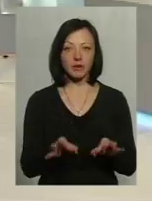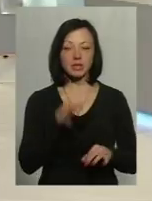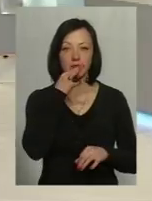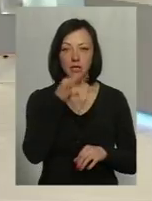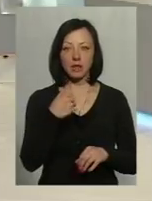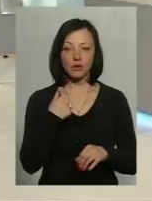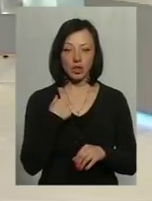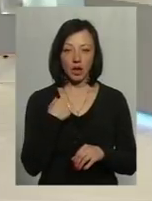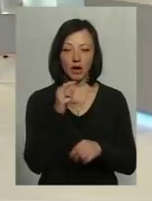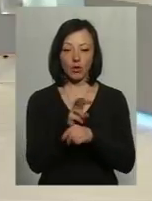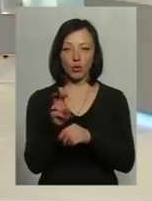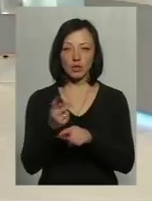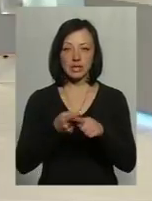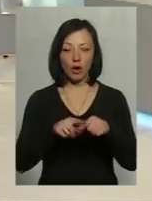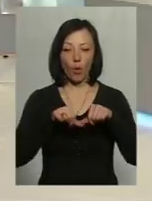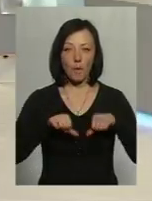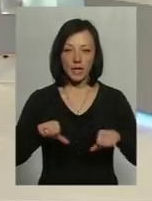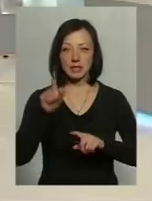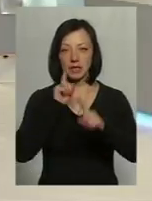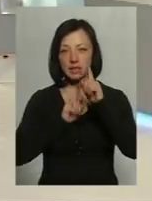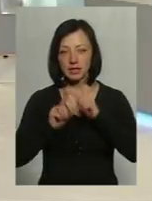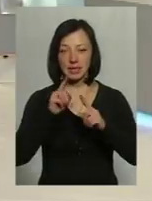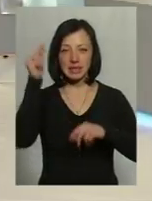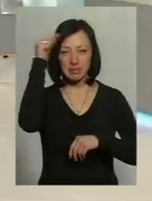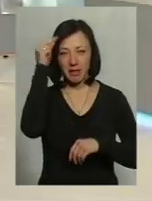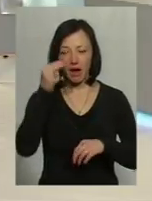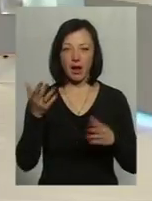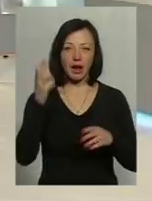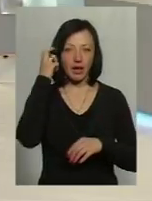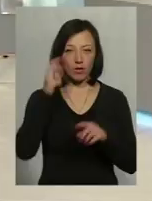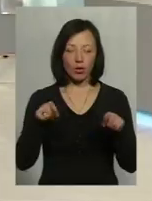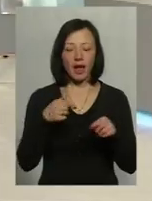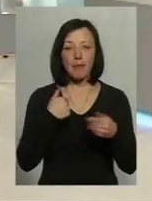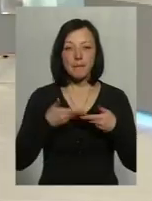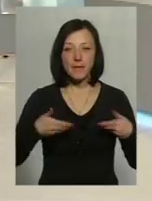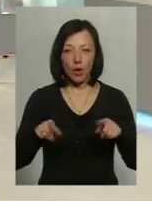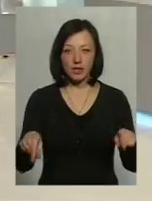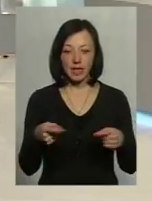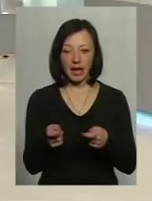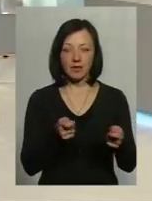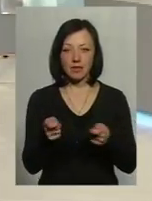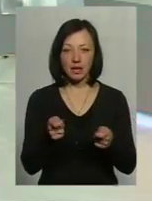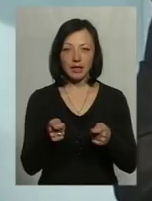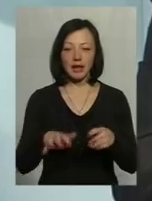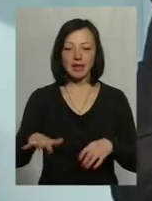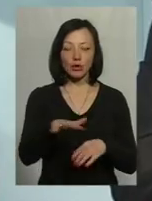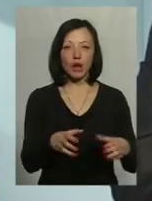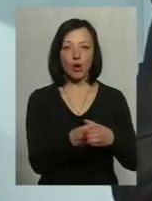що ходжу я по цих комісіях, по цих засіданнях, по цих радах, семінари, які організовуємо ми з керівниками тритіальних громад,